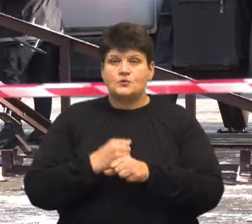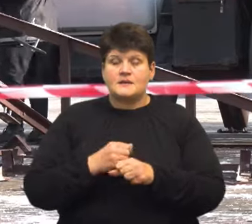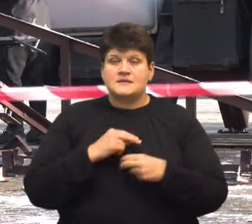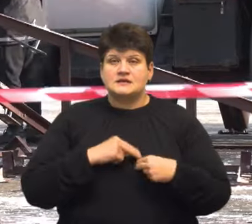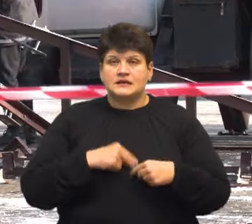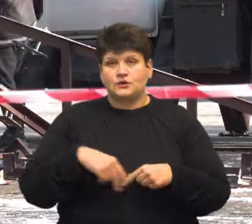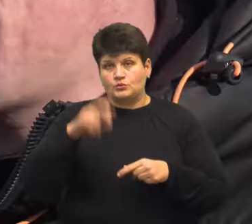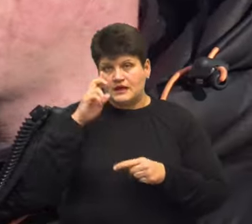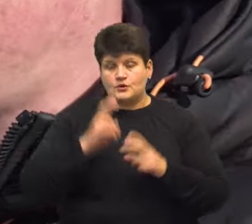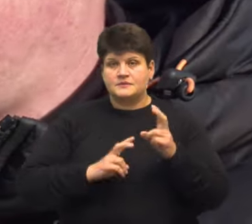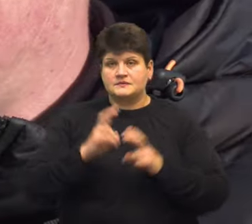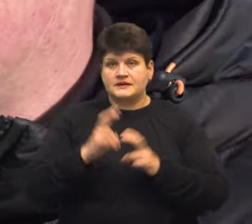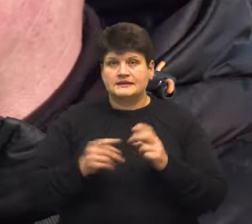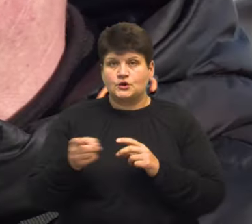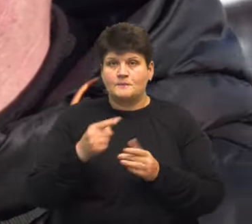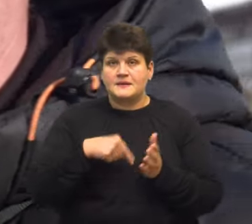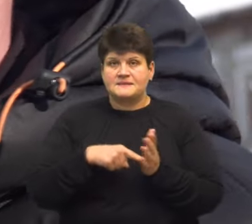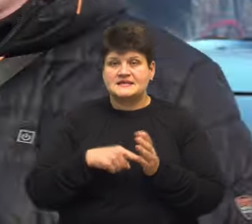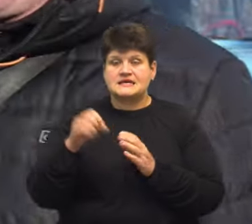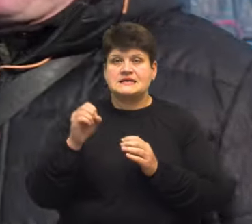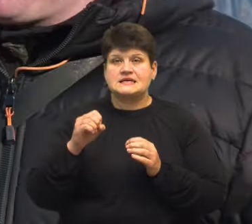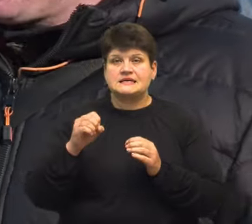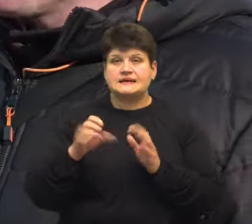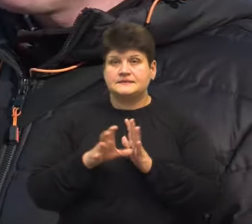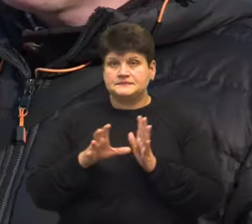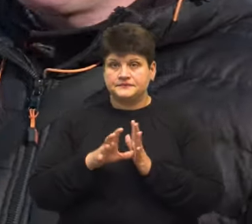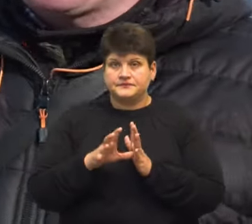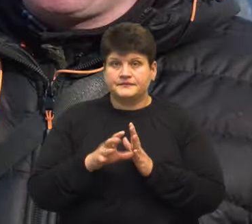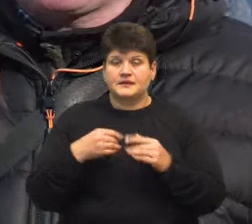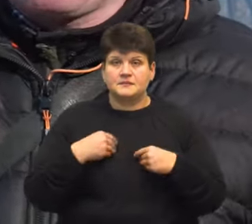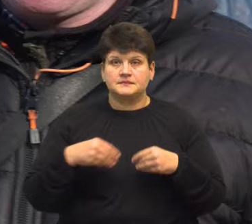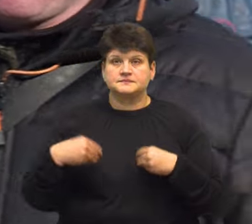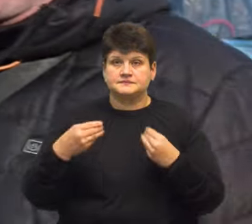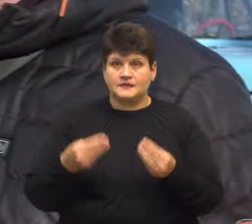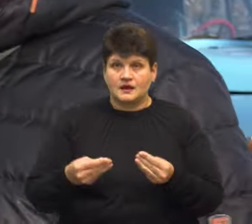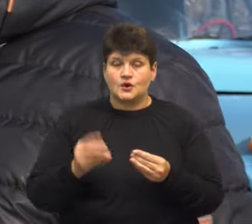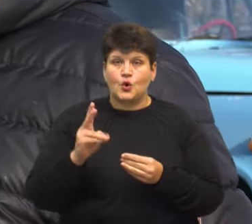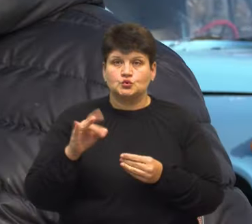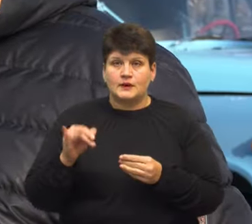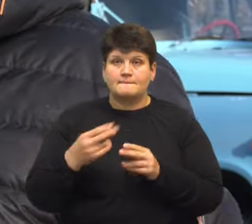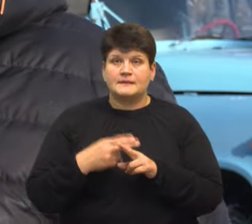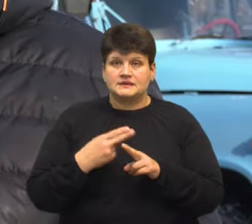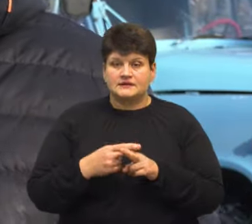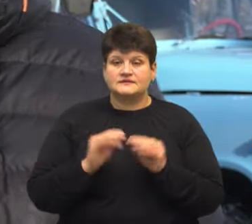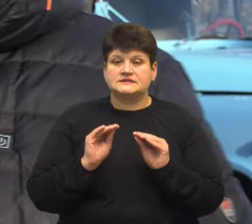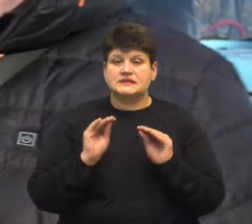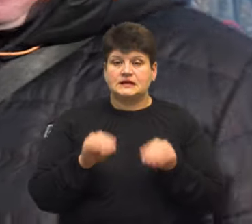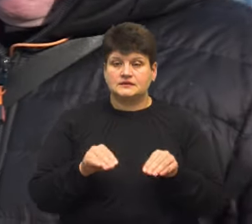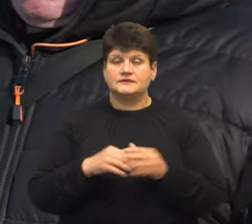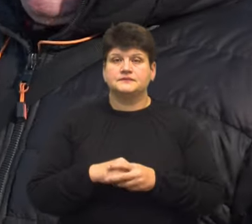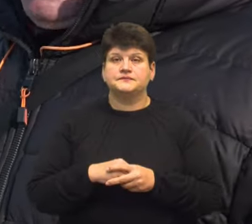підприємства «Тернопіль-міськсвітло». Виконувач робіт Сергій Луців. Ми вивезли конструкцію металічну, встановлюємо, лапи встановили,